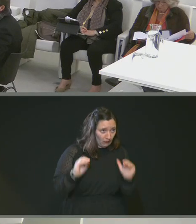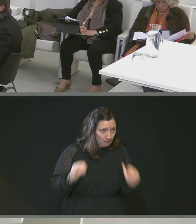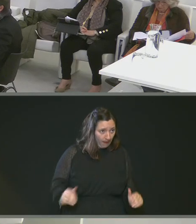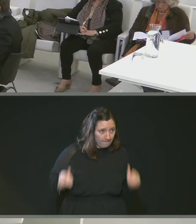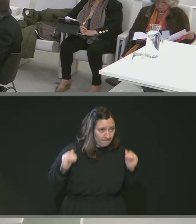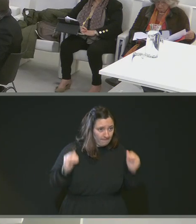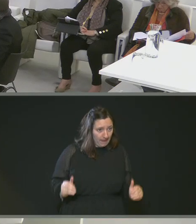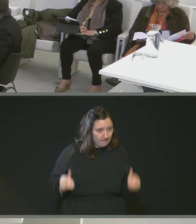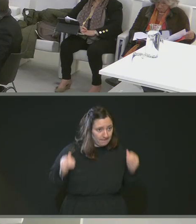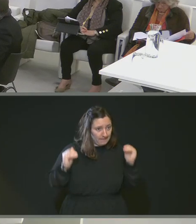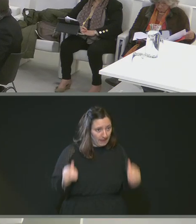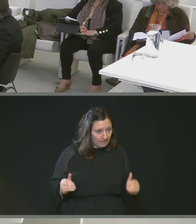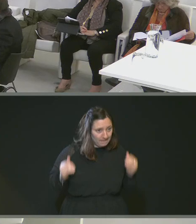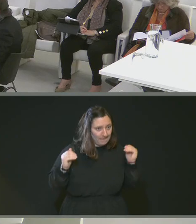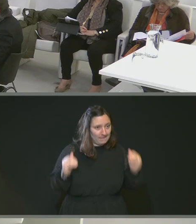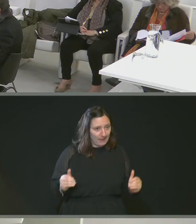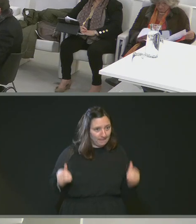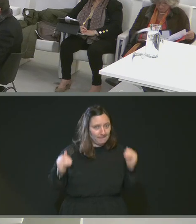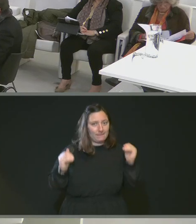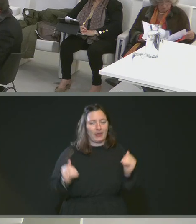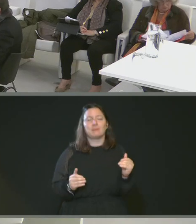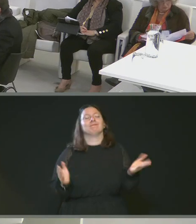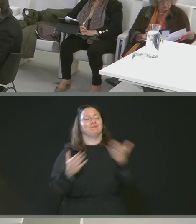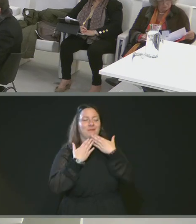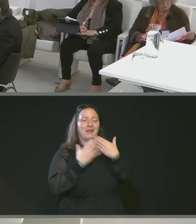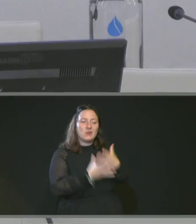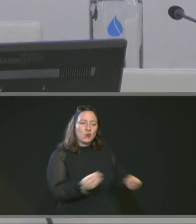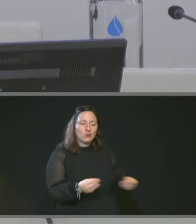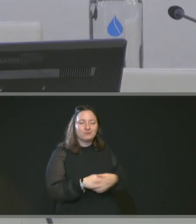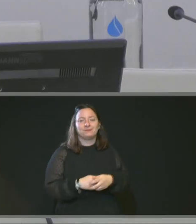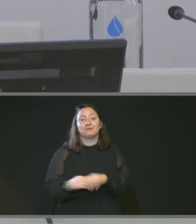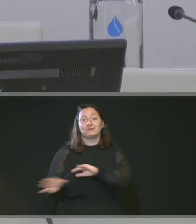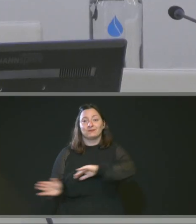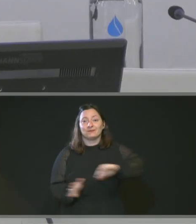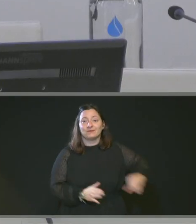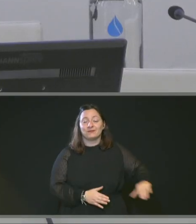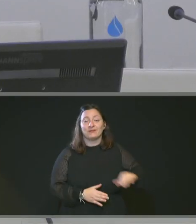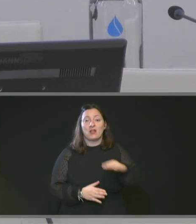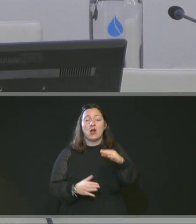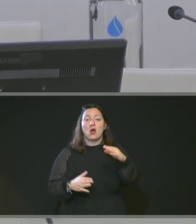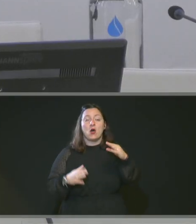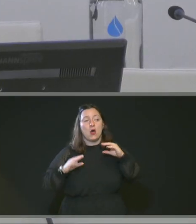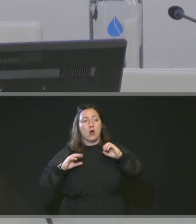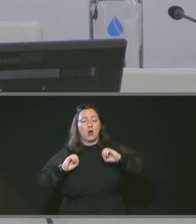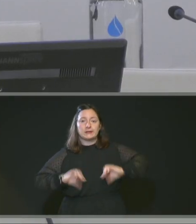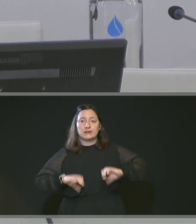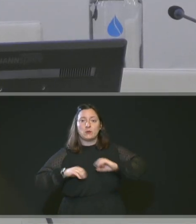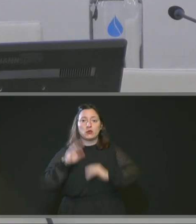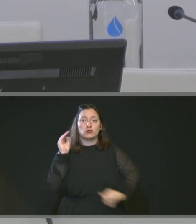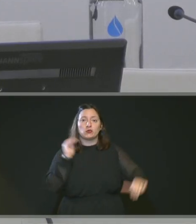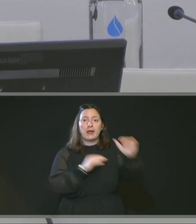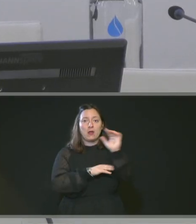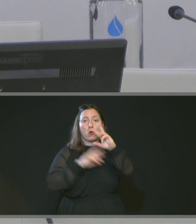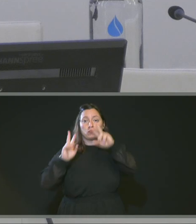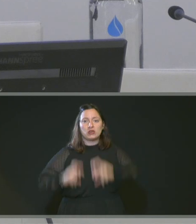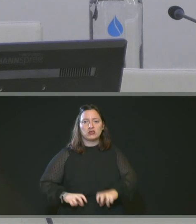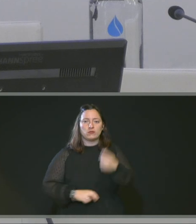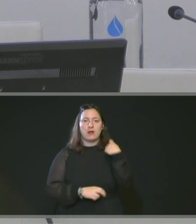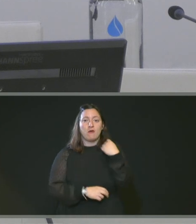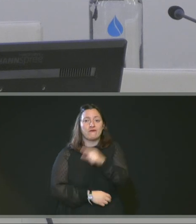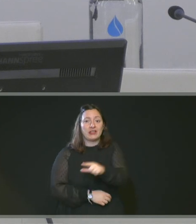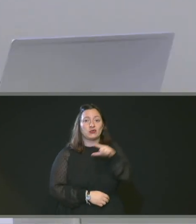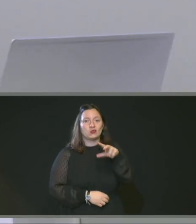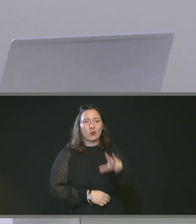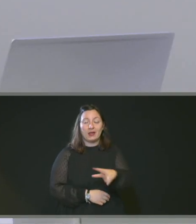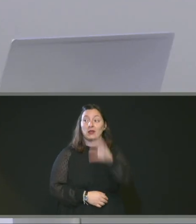Pareil. Oui, très bien. Même vote. Merci beaucoup. Alors, on passe à l'enseignement supérieur à la recherche. Numéro 23, décrit Marc Chani.